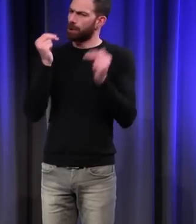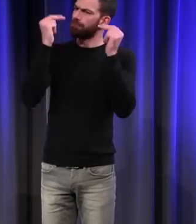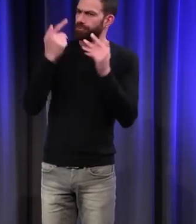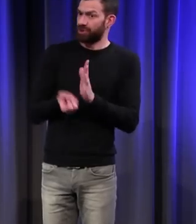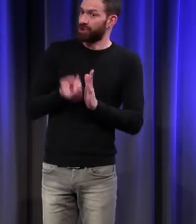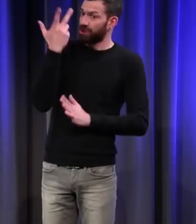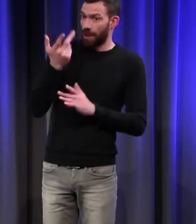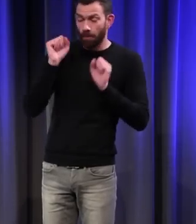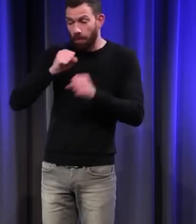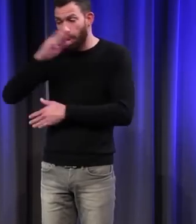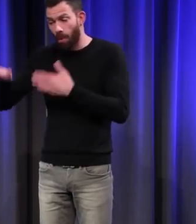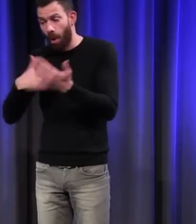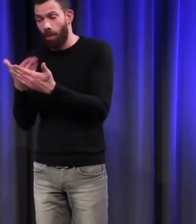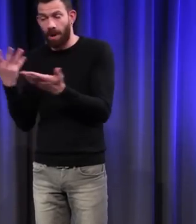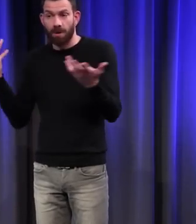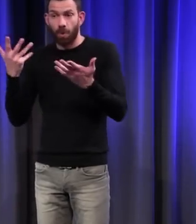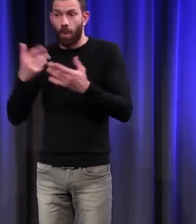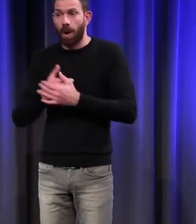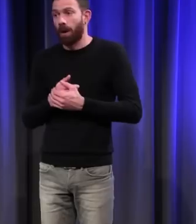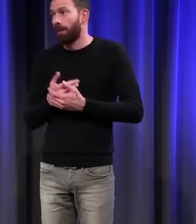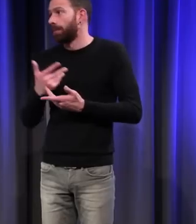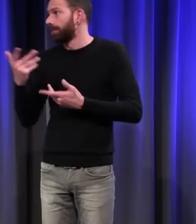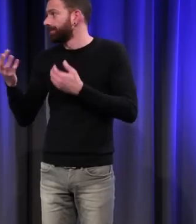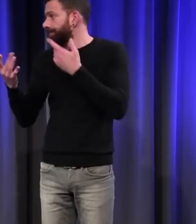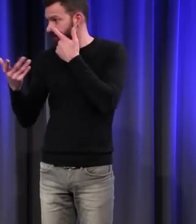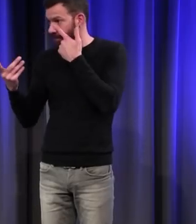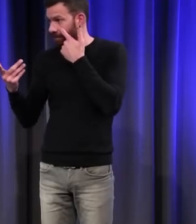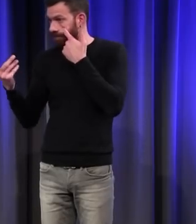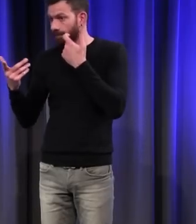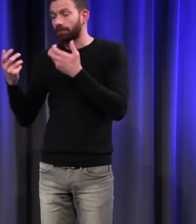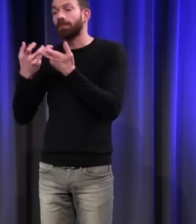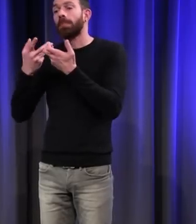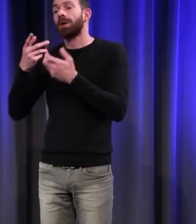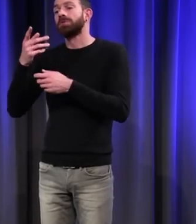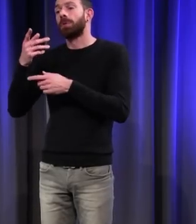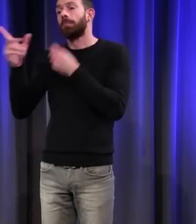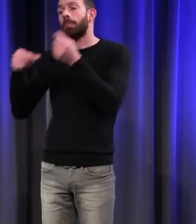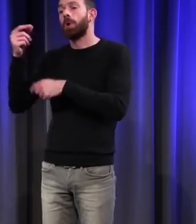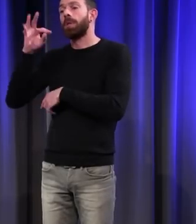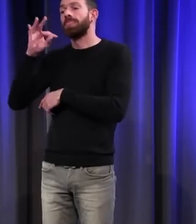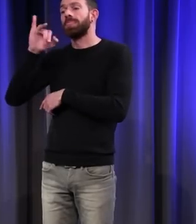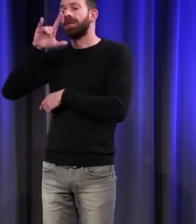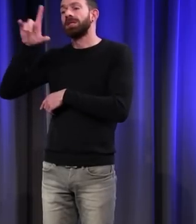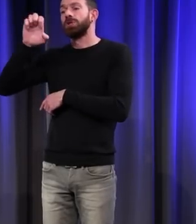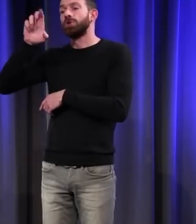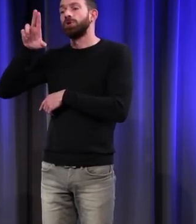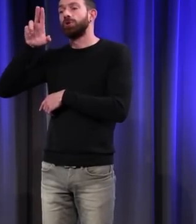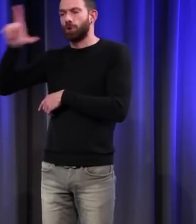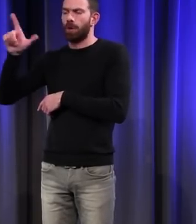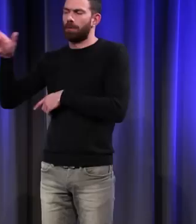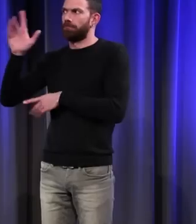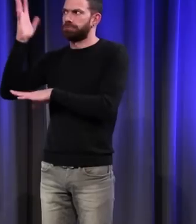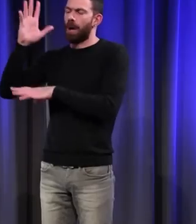cher, mais on peut le remplacer par l'écorce du tilleul, par exemple. Le tilleul, c'est l'arbre préféré au Moyen Âge.